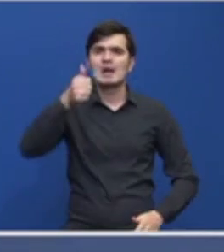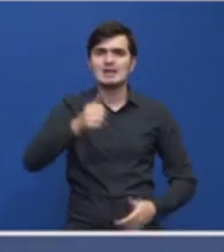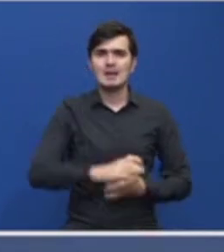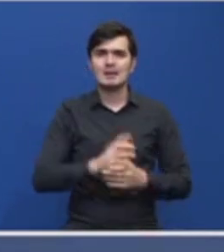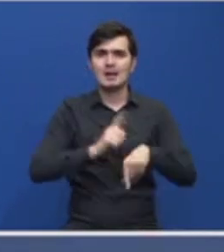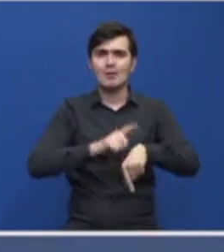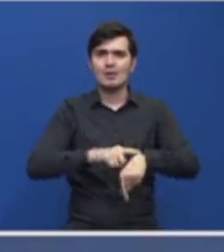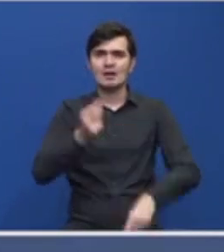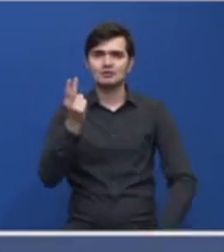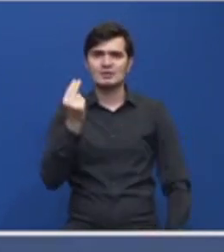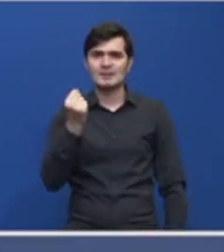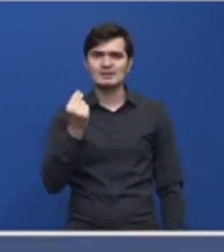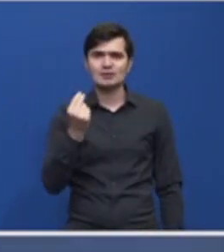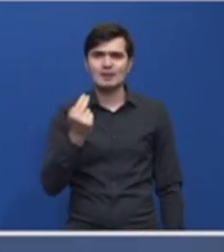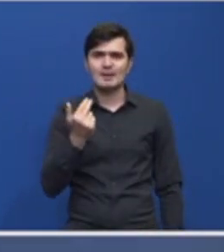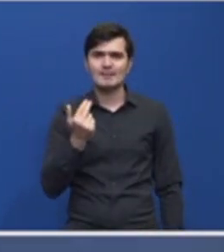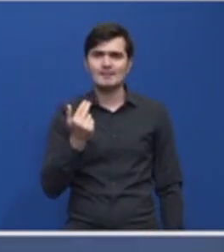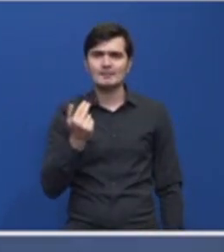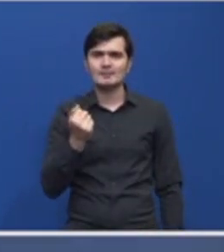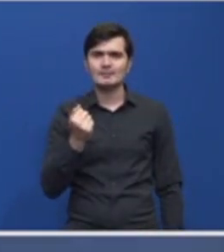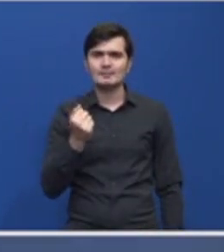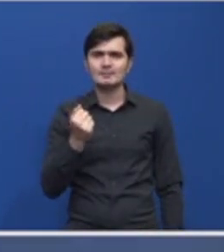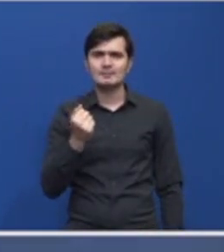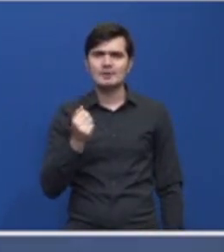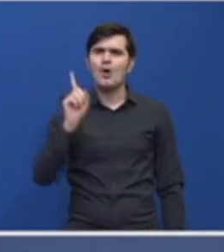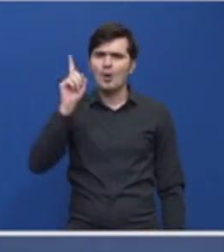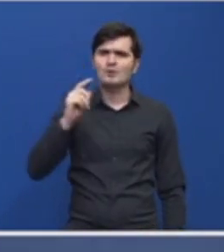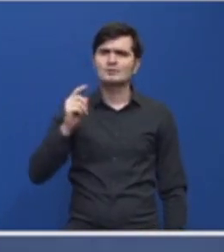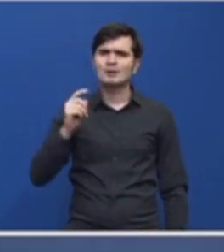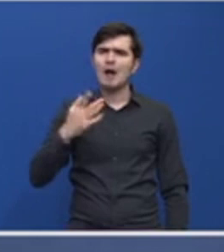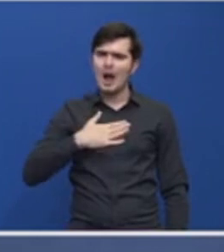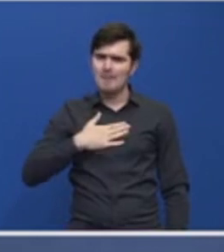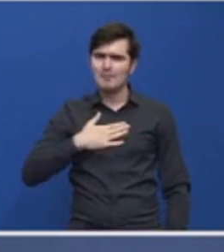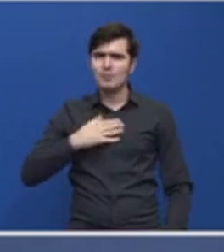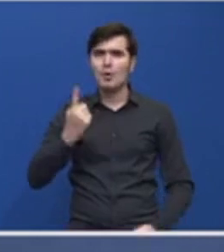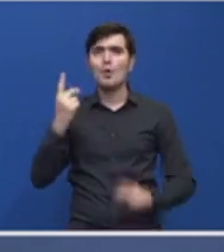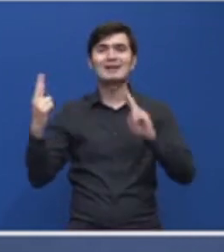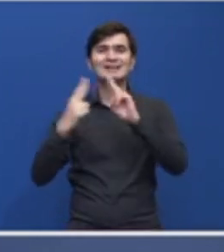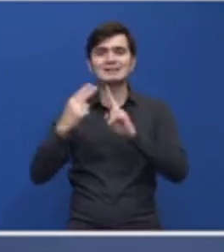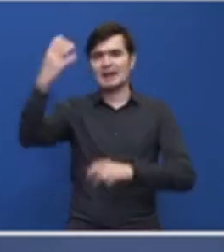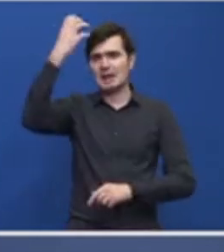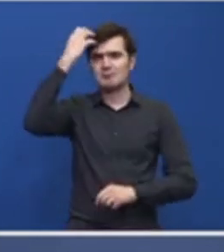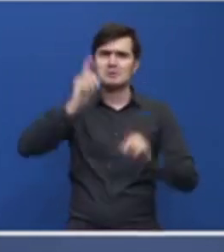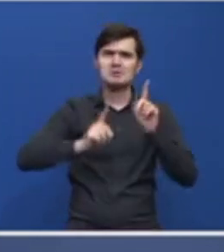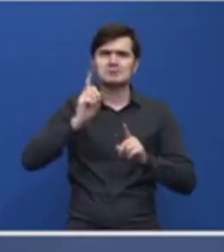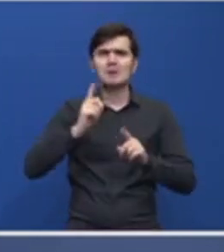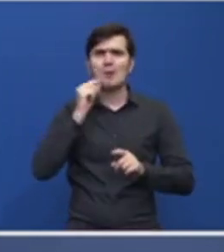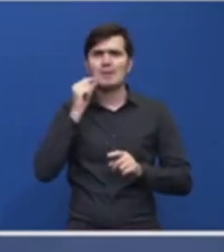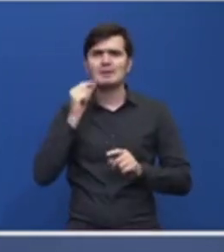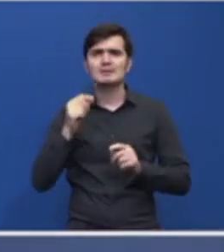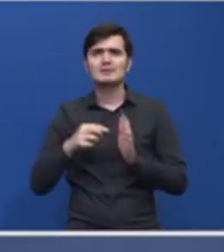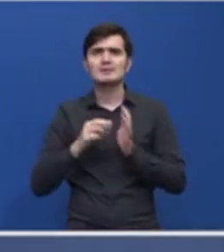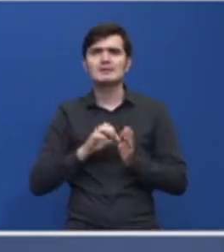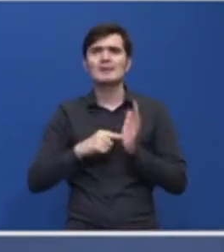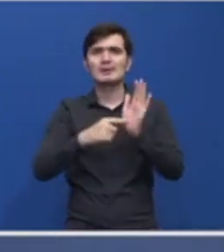La ora 15 voi avea la guvern o întâlnire cu câțiva reprezentanții ai Partiului Social-Democrat